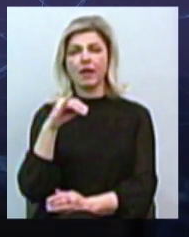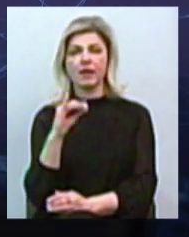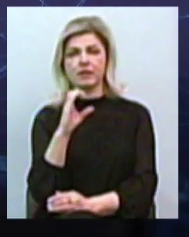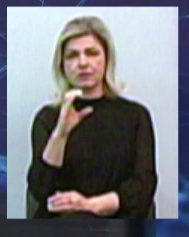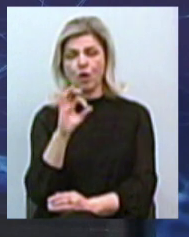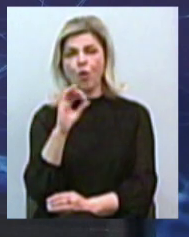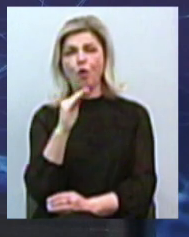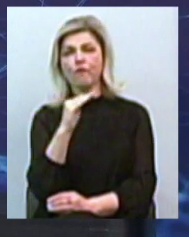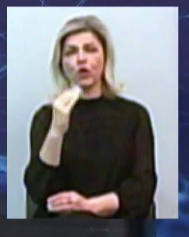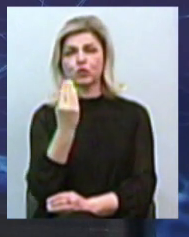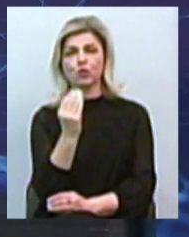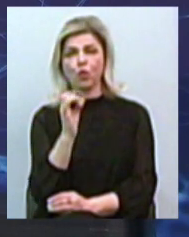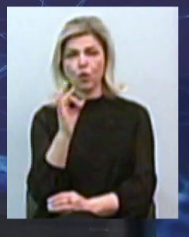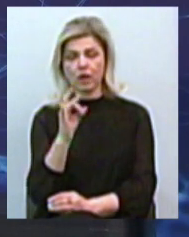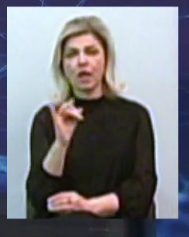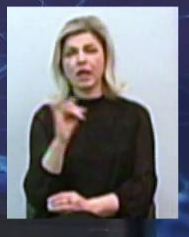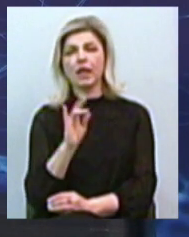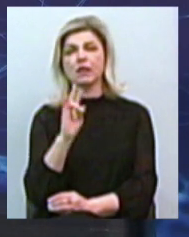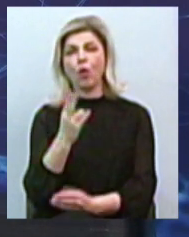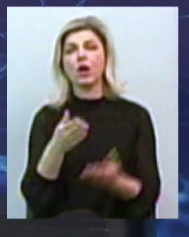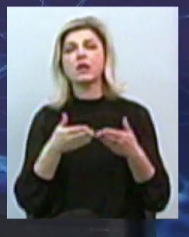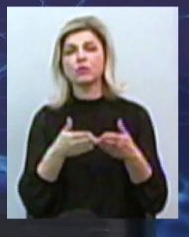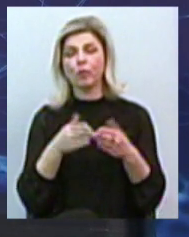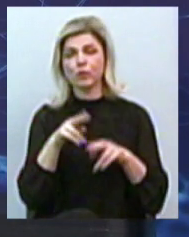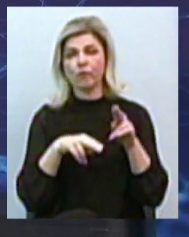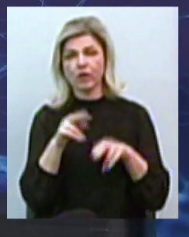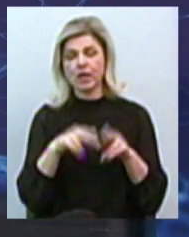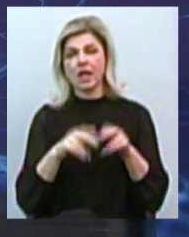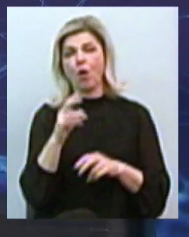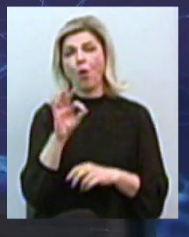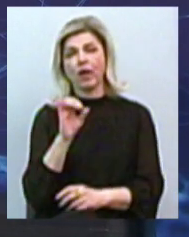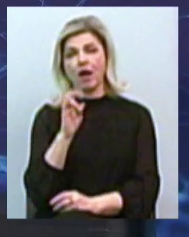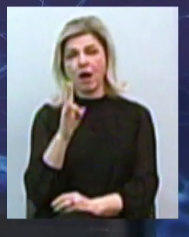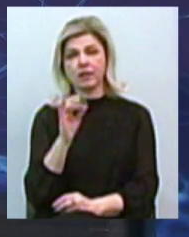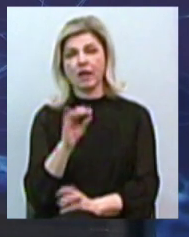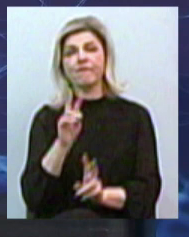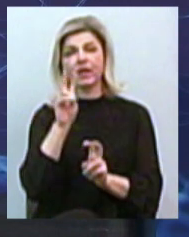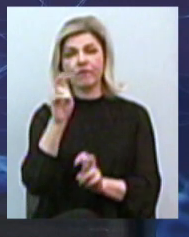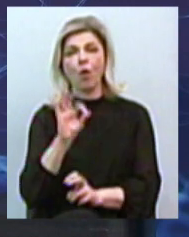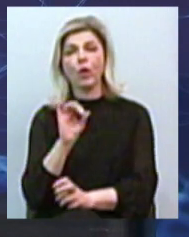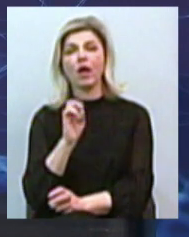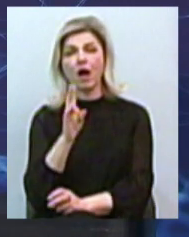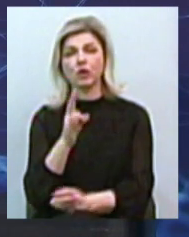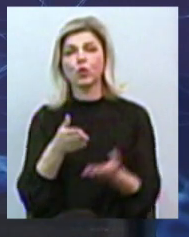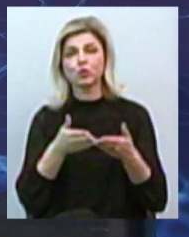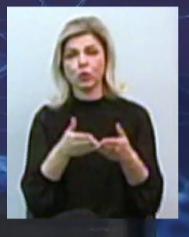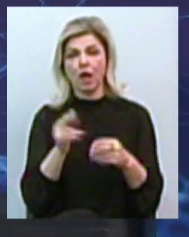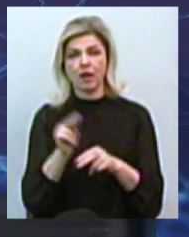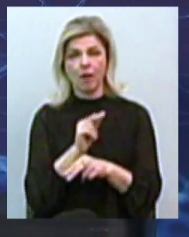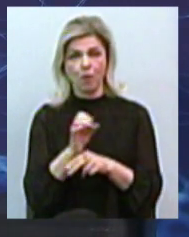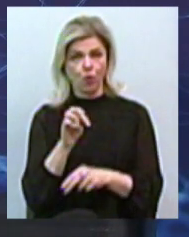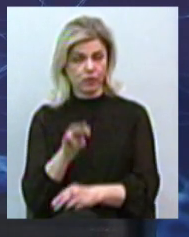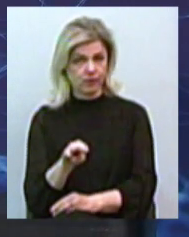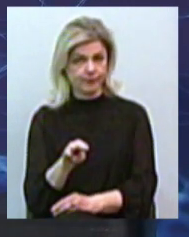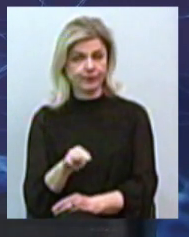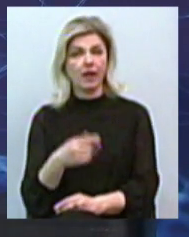організація Миколаївський судно-будівний завод «Океан» та товариство з обмеженою відповідальністю «Океан судоремонт». Я сподіваю,